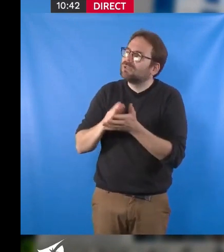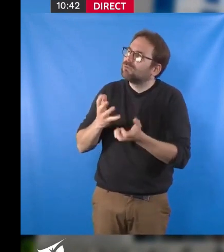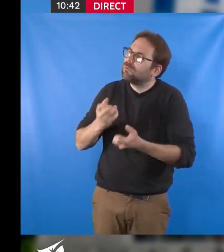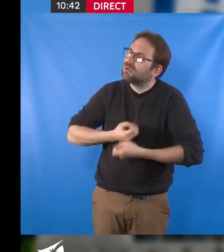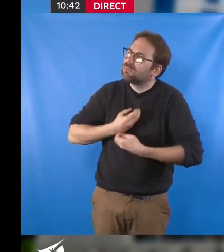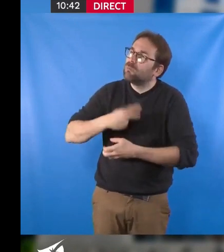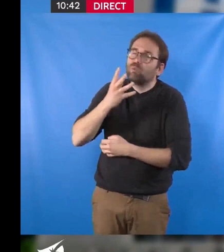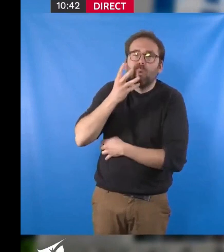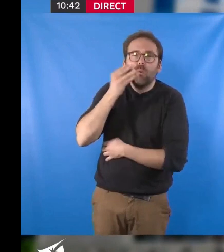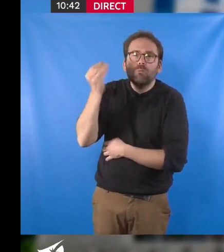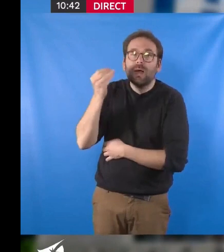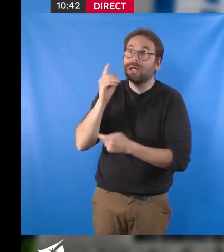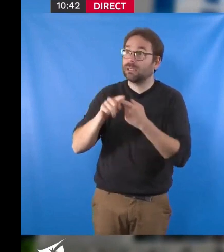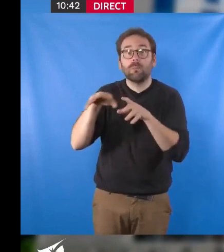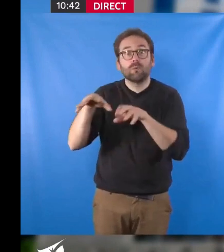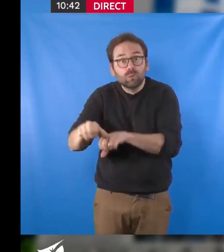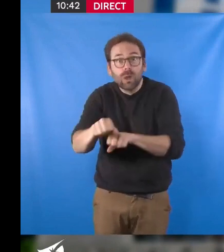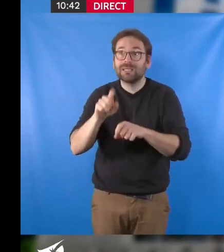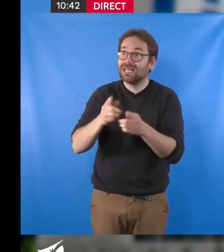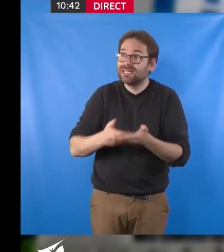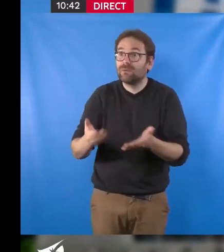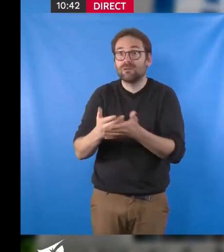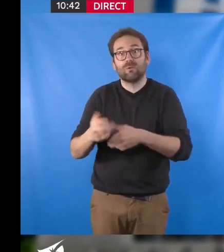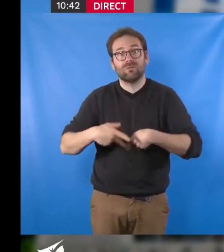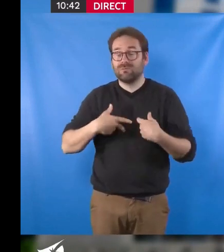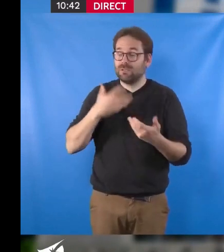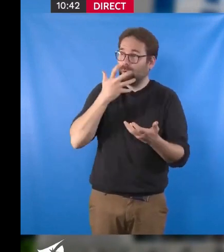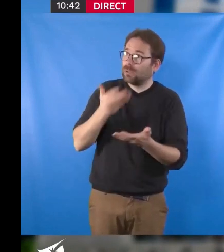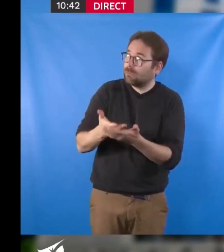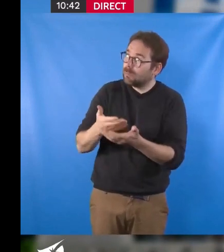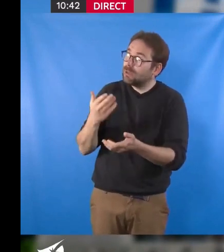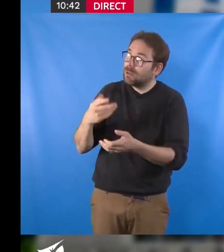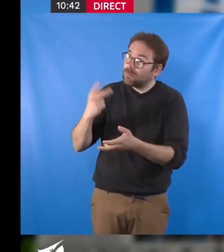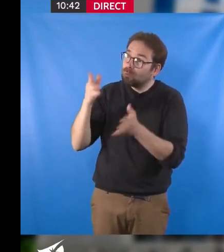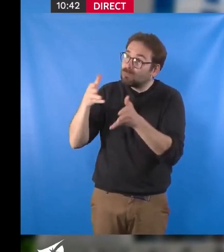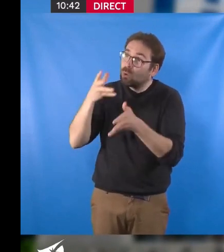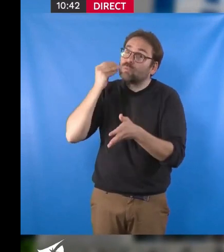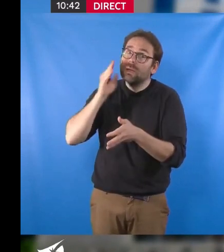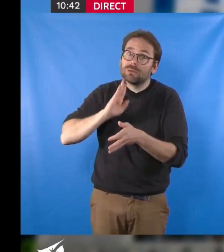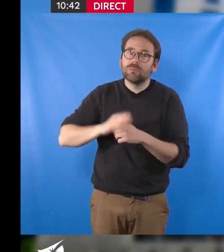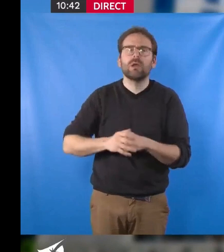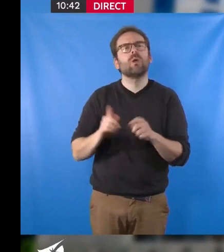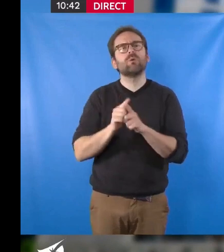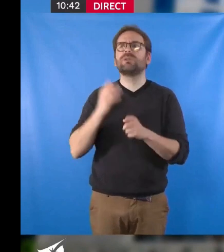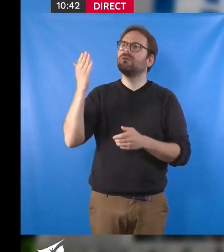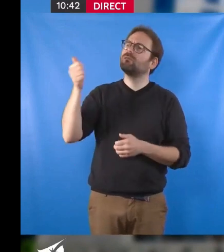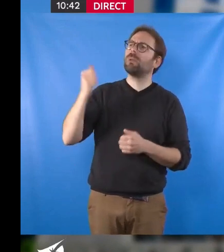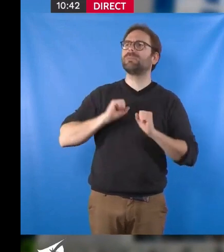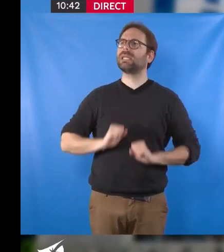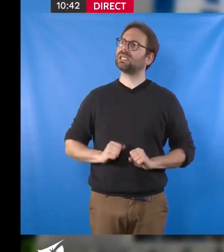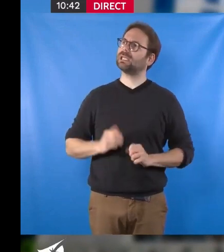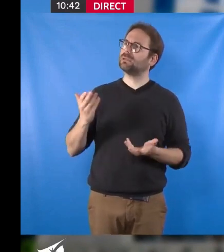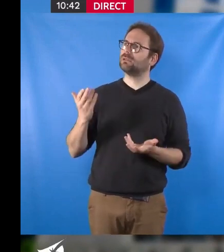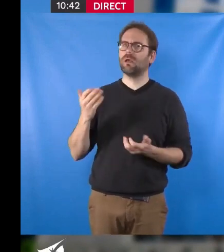parle de ces squats et de ces conditions de vie indignes. J'aimerais aussi vous entendre, en tant que parlementaire, nous dire quelques mots sur la